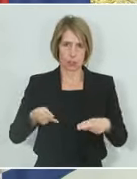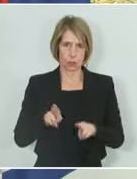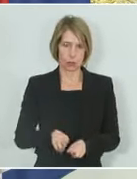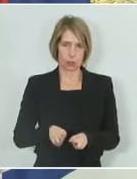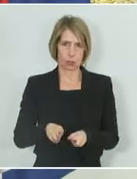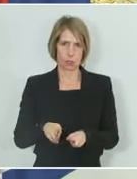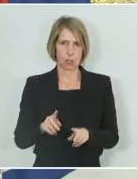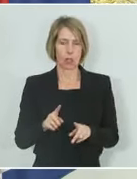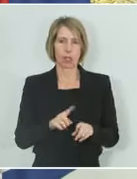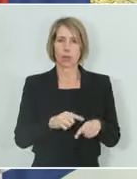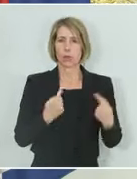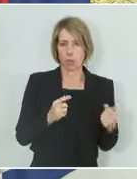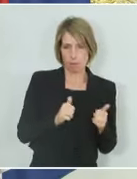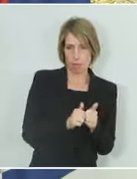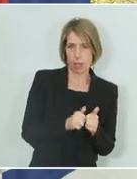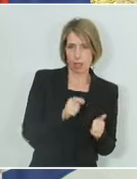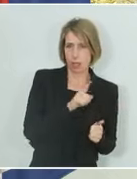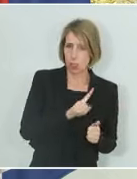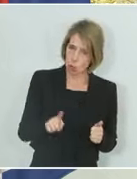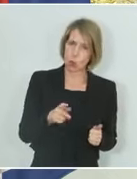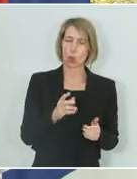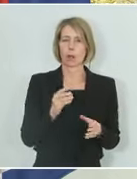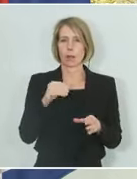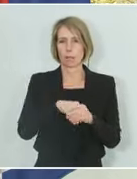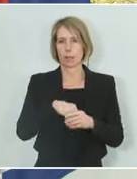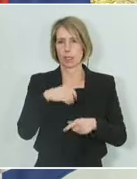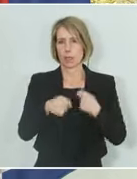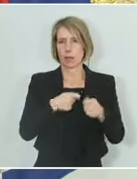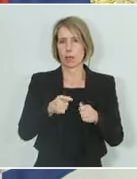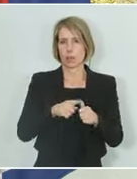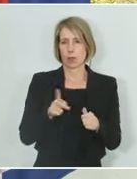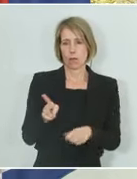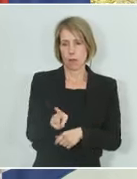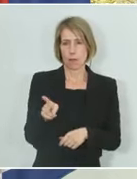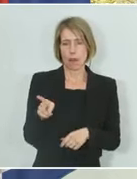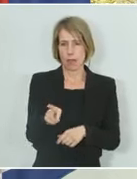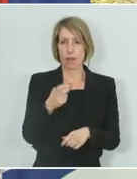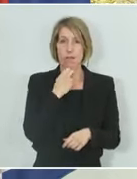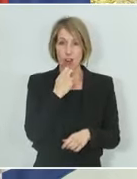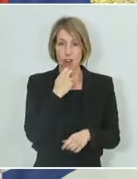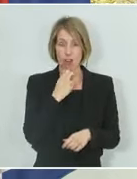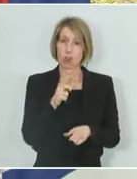dann einbringen, wenn es von beiden Seiten auch gewünscht ist. Ansonsten ist es gut, wenn beide Seiten die Lösung selbst finden.